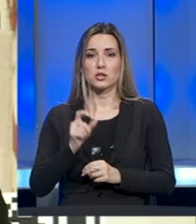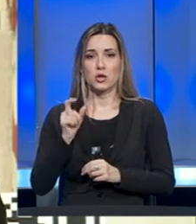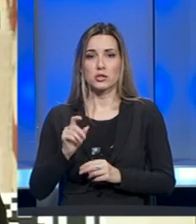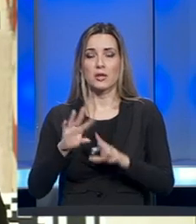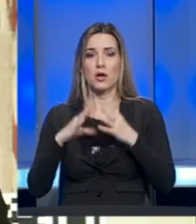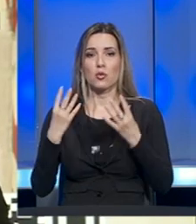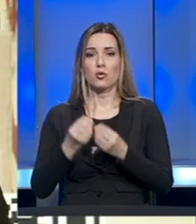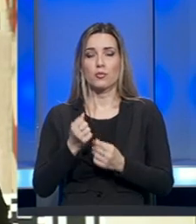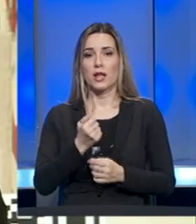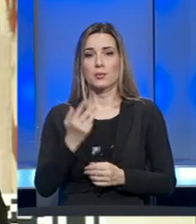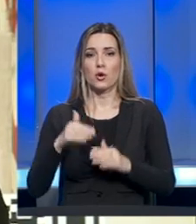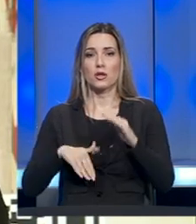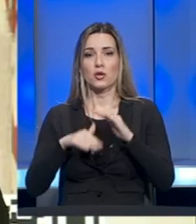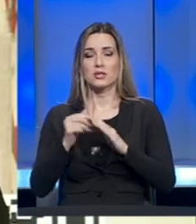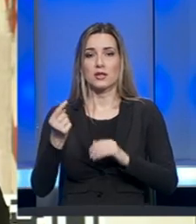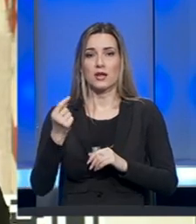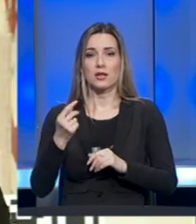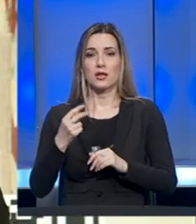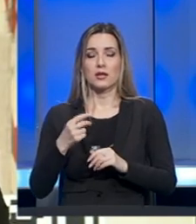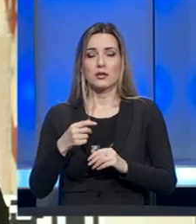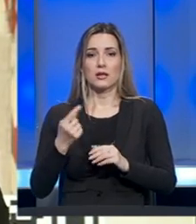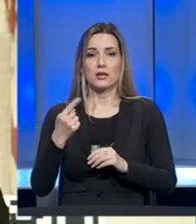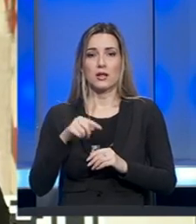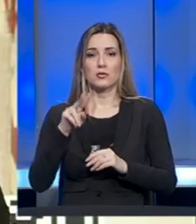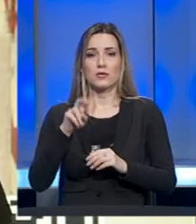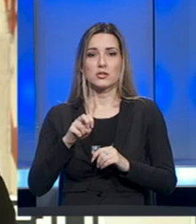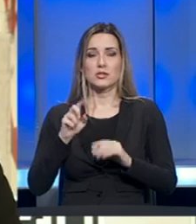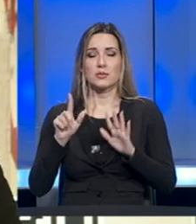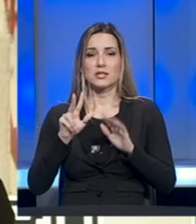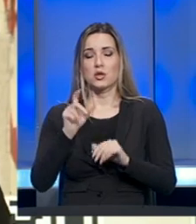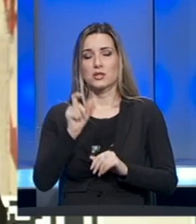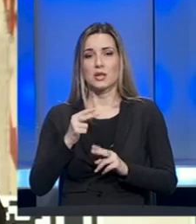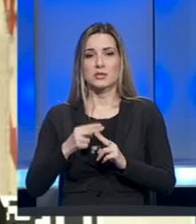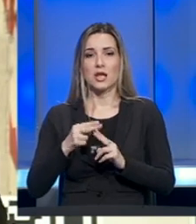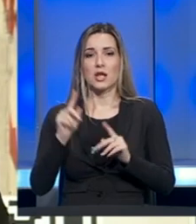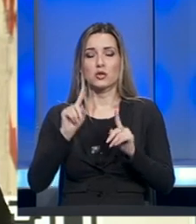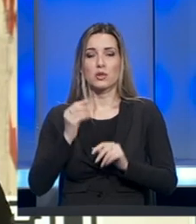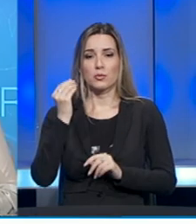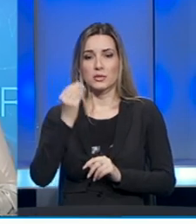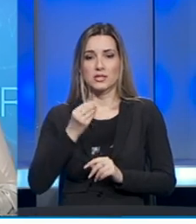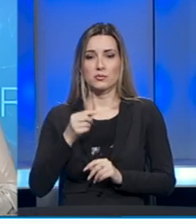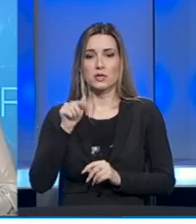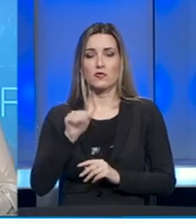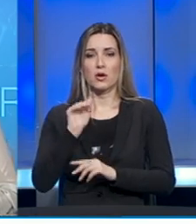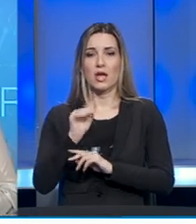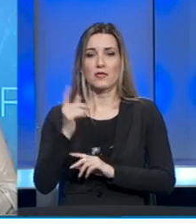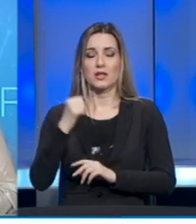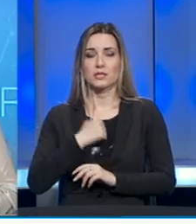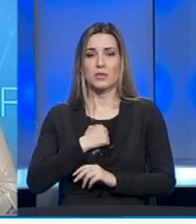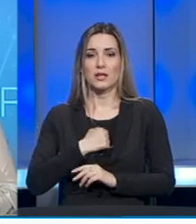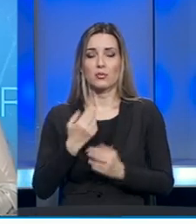tako da je ukupan broj dostigao 1278 zaraženih osoba u Republici Srpskoj. Za ojavljanje iz Banja Luke je